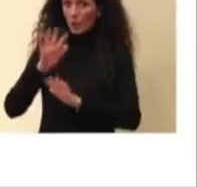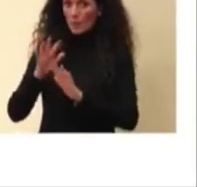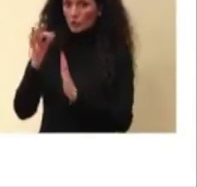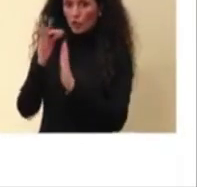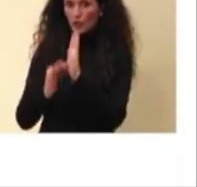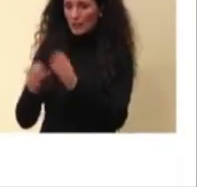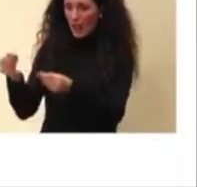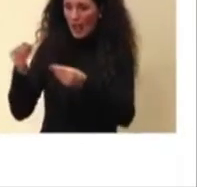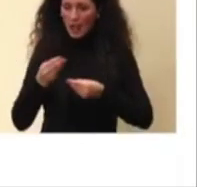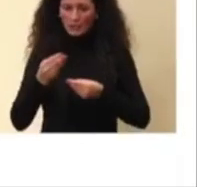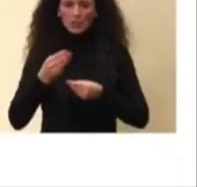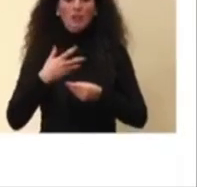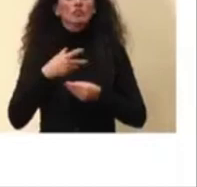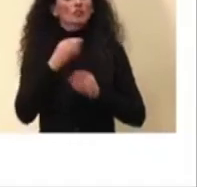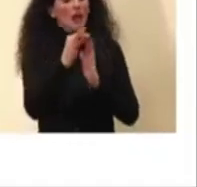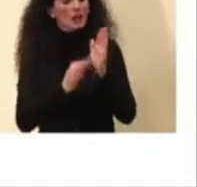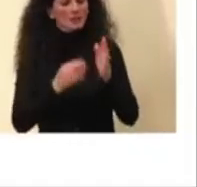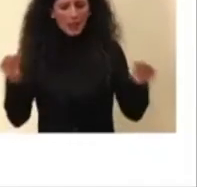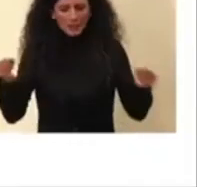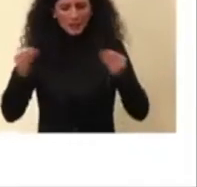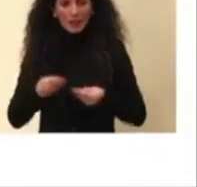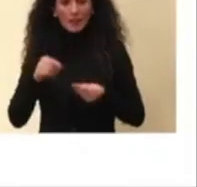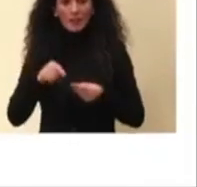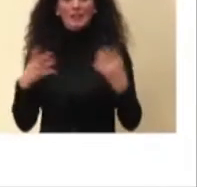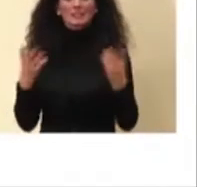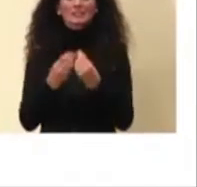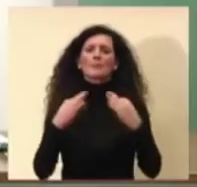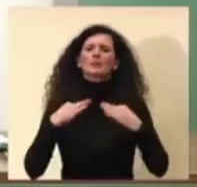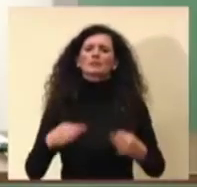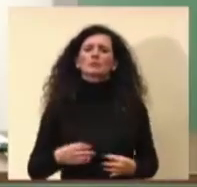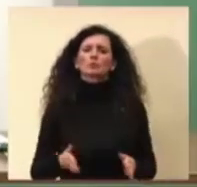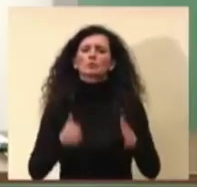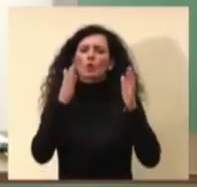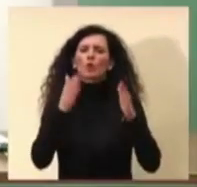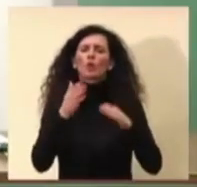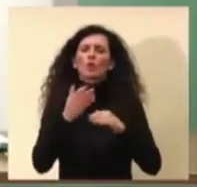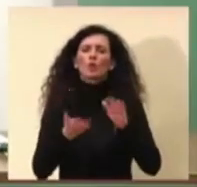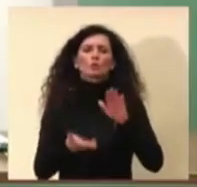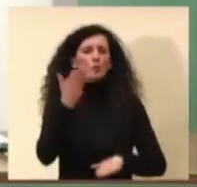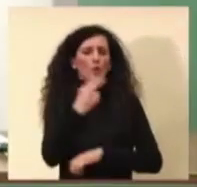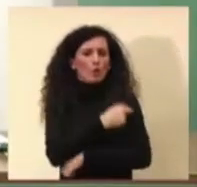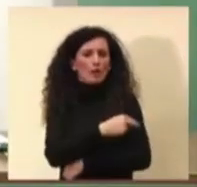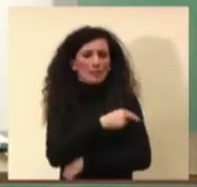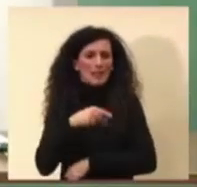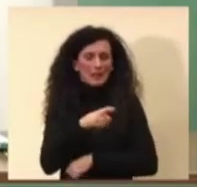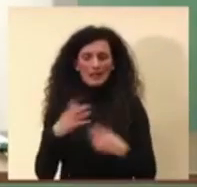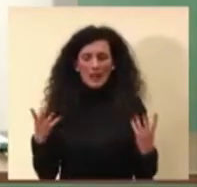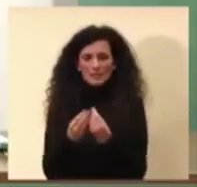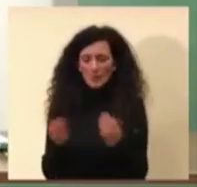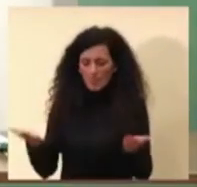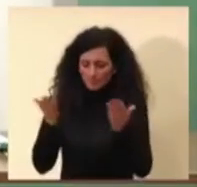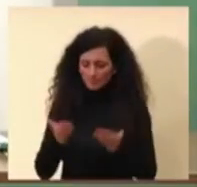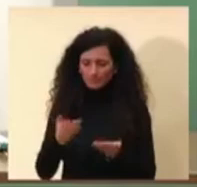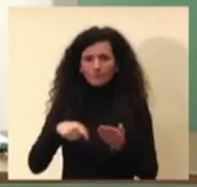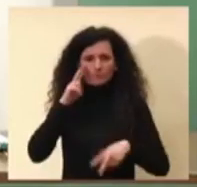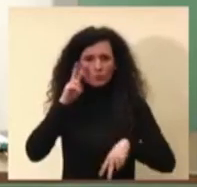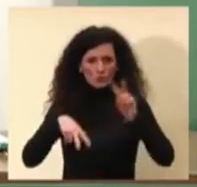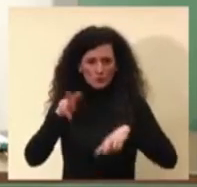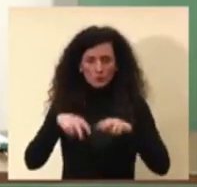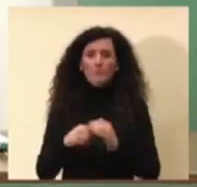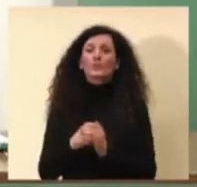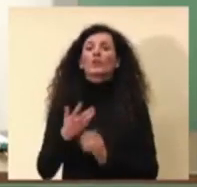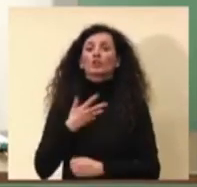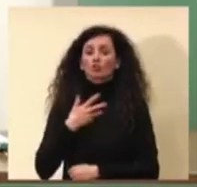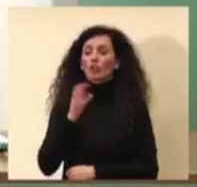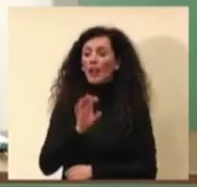ma che raccoglie il dato più completo dell'Istituto Superiore di Sanità. Abbiamo una regione a rischio alto, 12